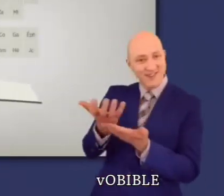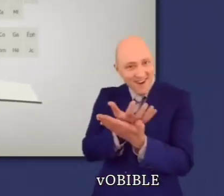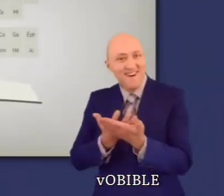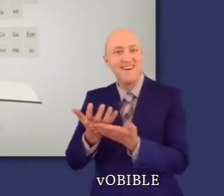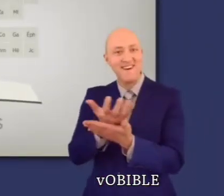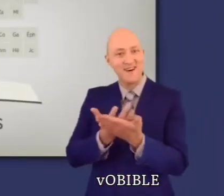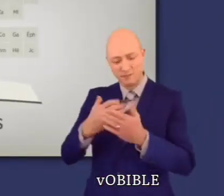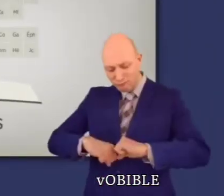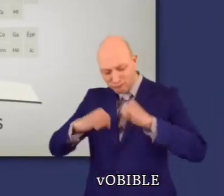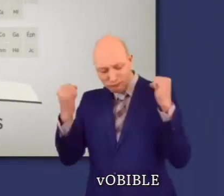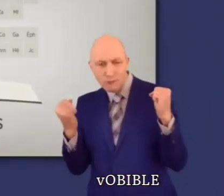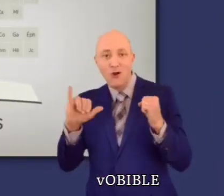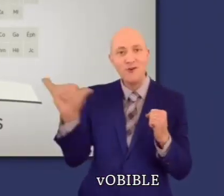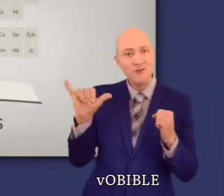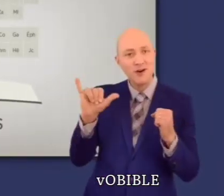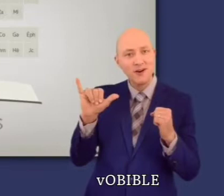Introduction au Livre des Nombres